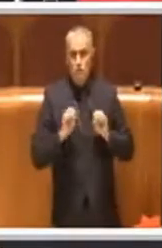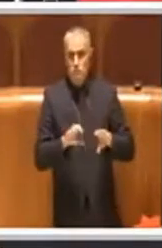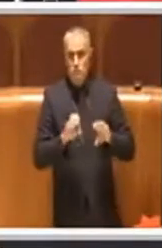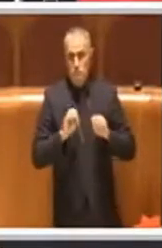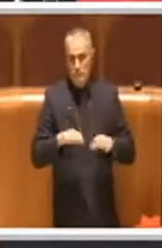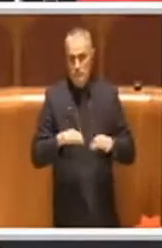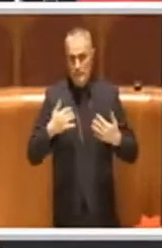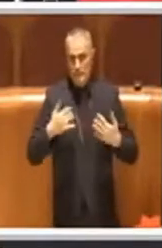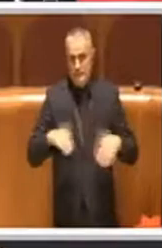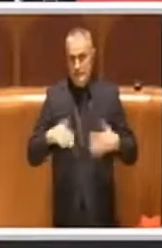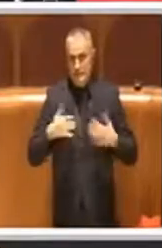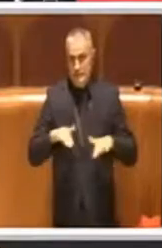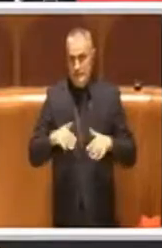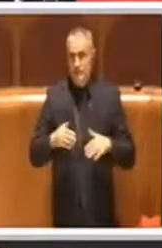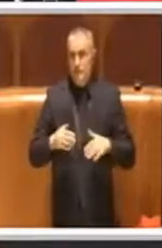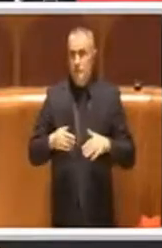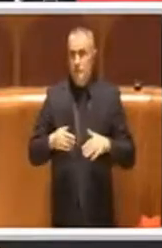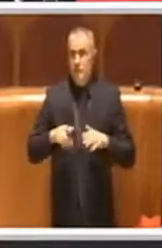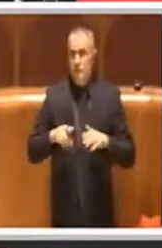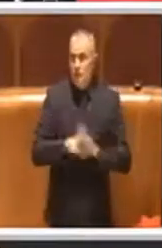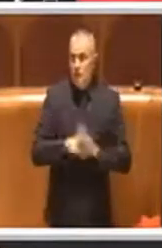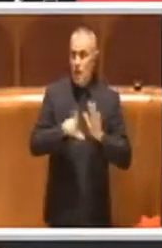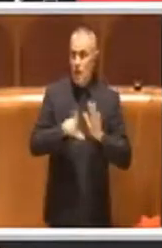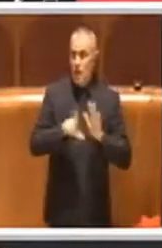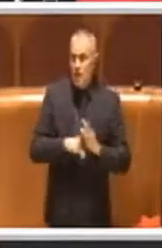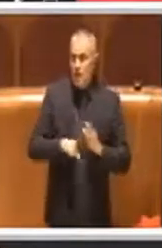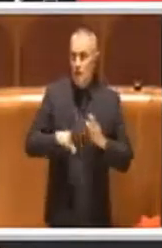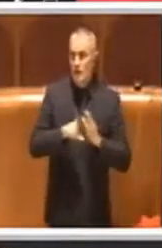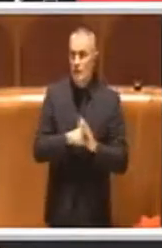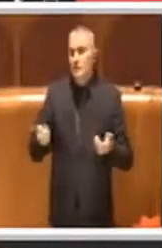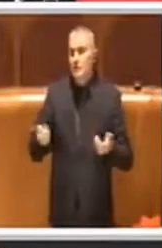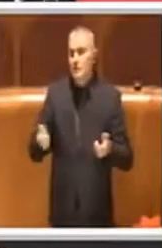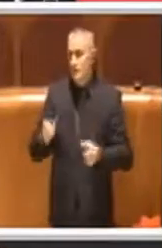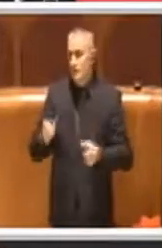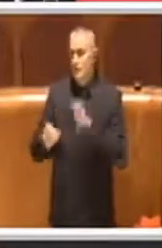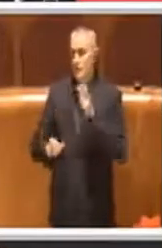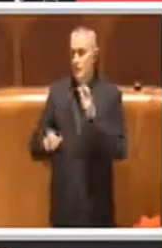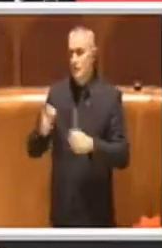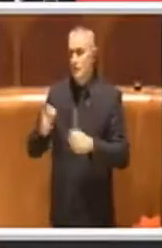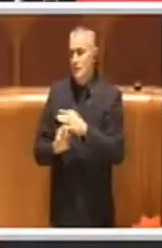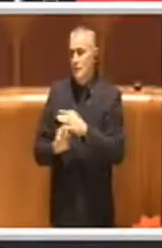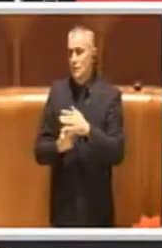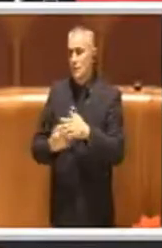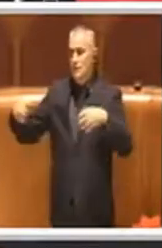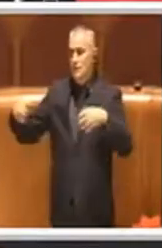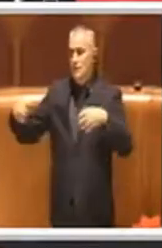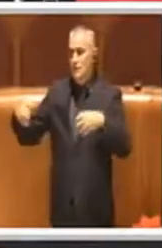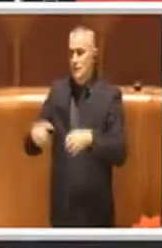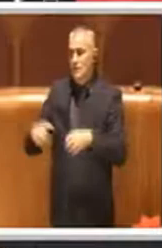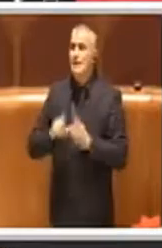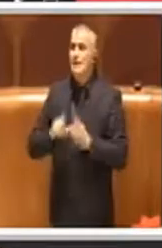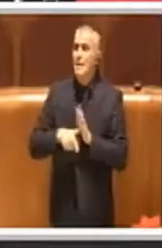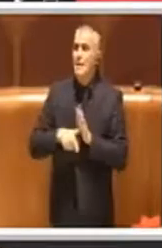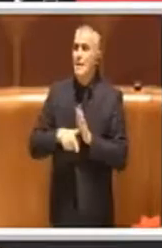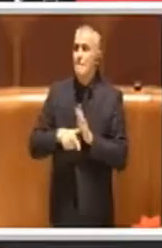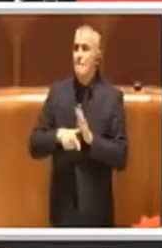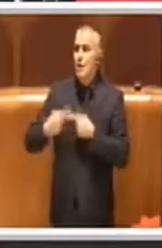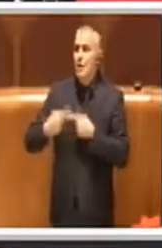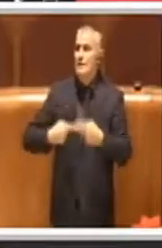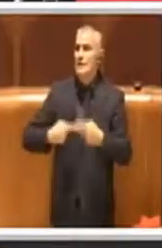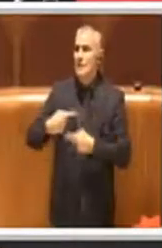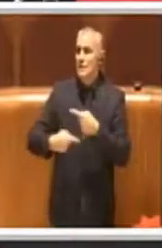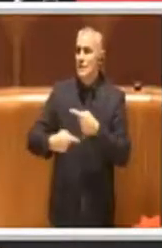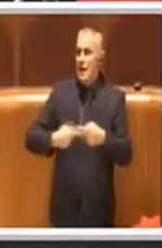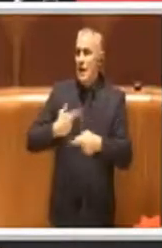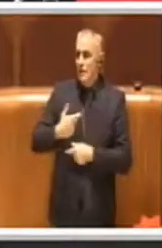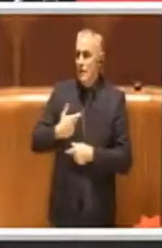hanno visto nel tempo una riduzione del personale assunto a tempo indeterminato. Per